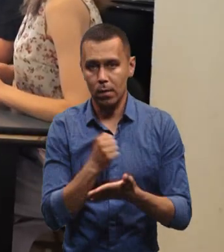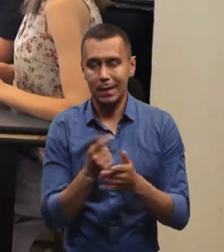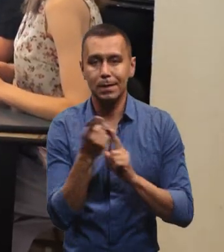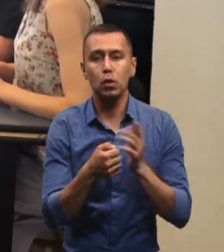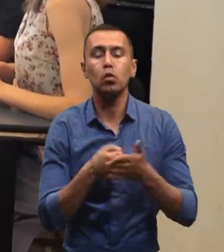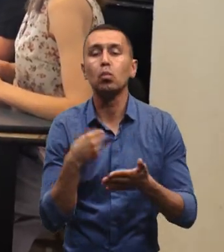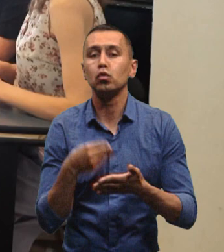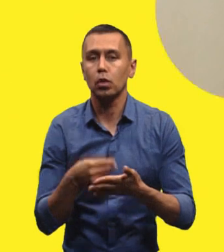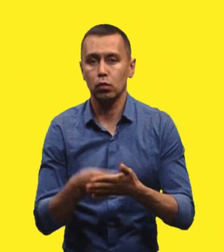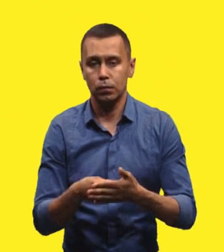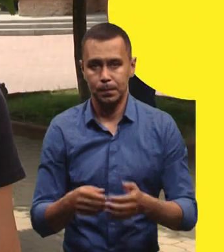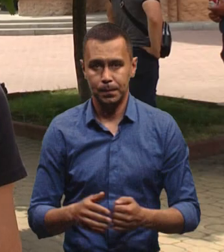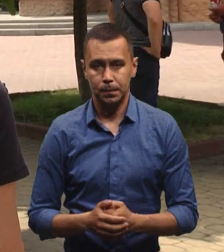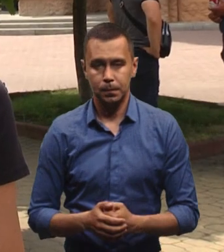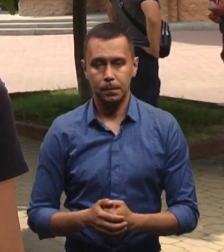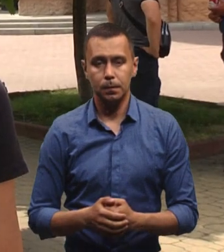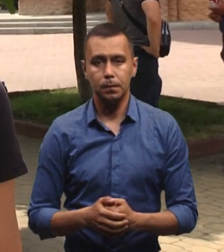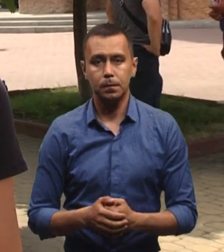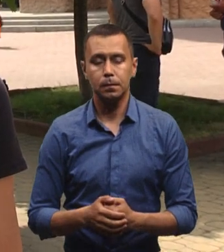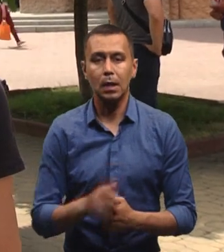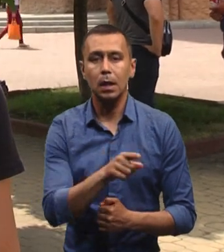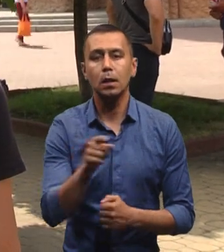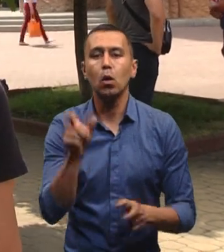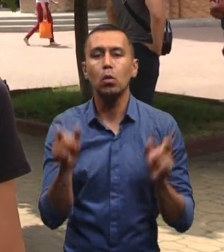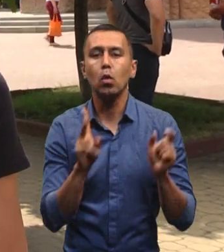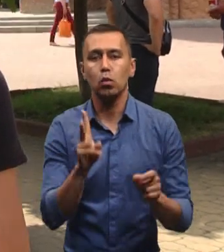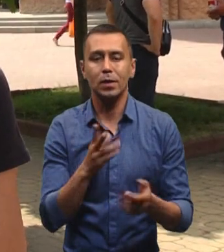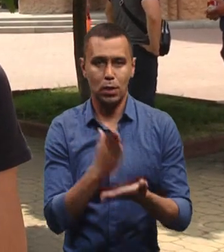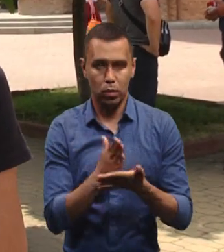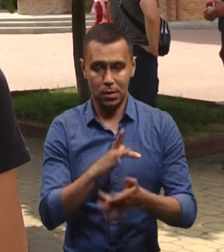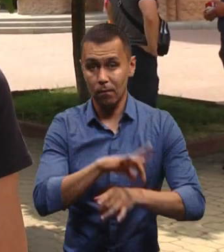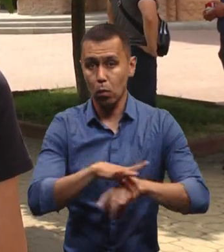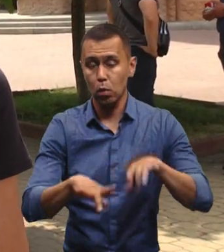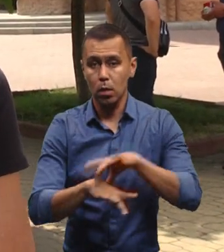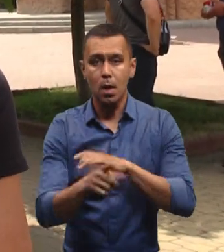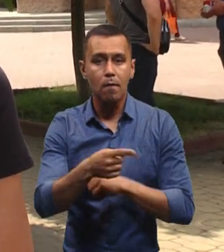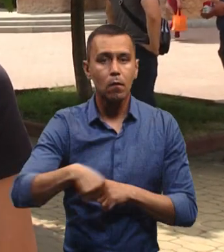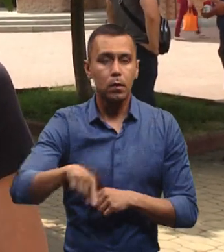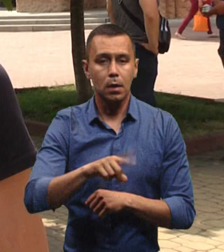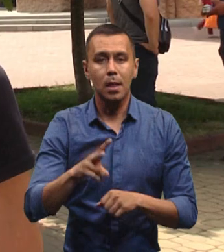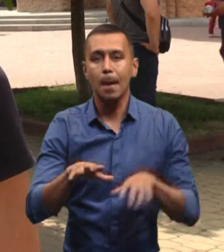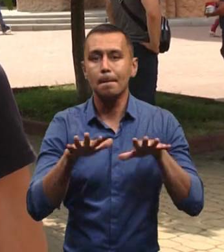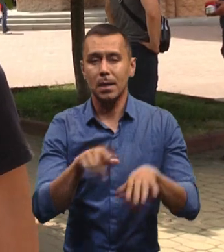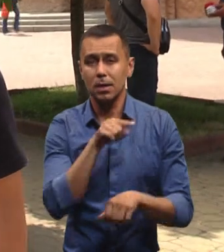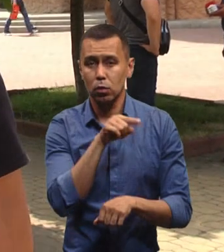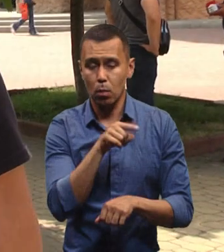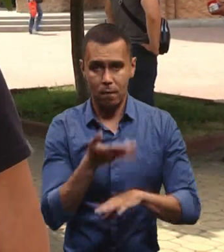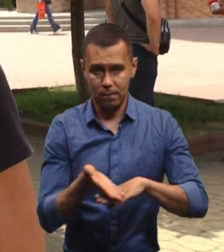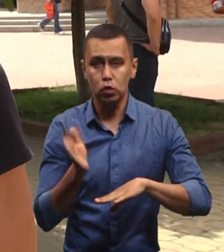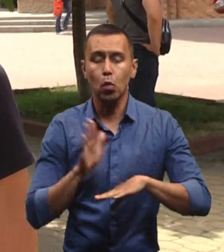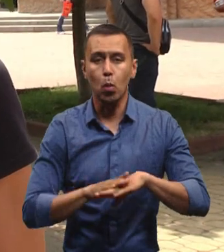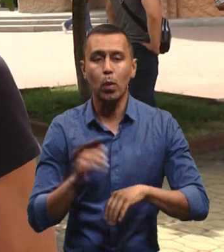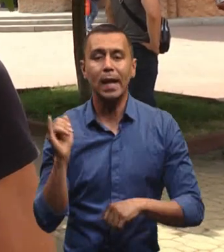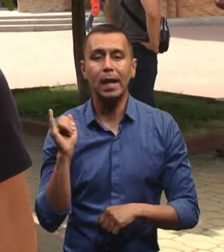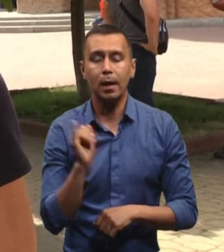зміни до бюджету. Ті люди, які в полоні, вони на місці тому тяжкому